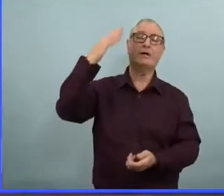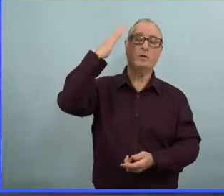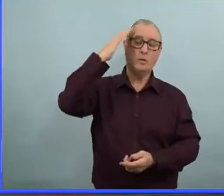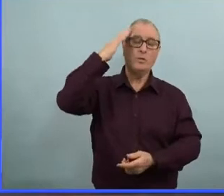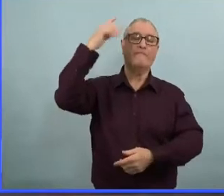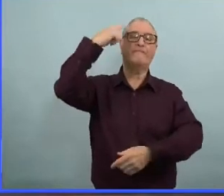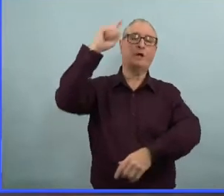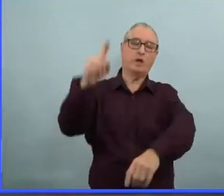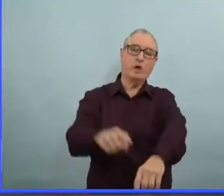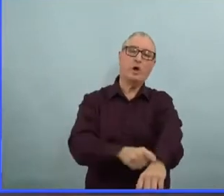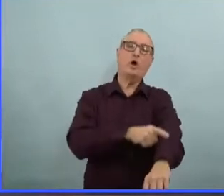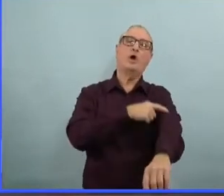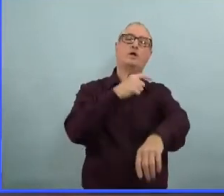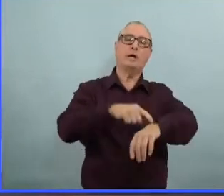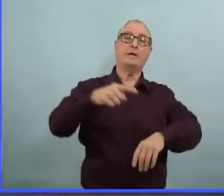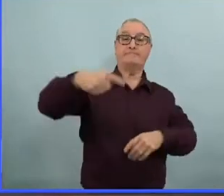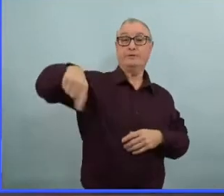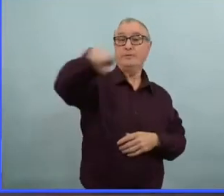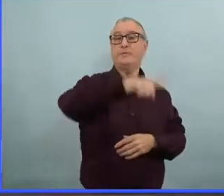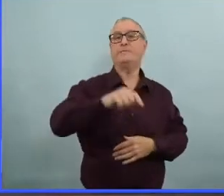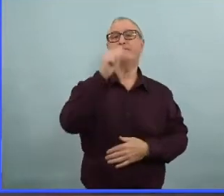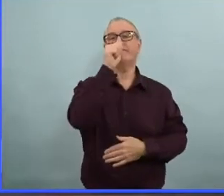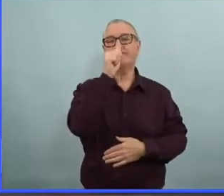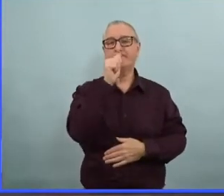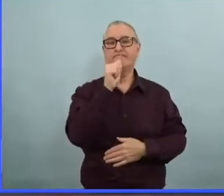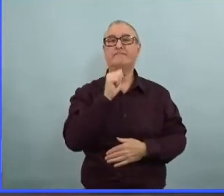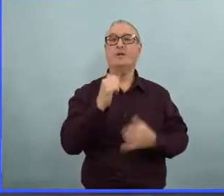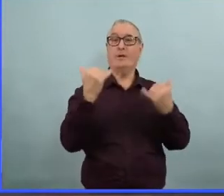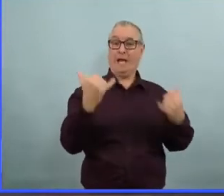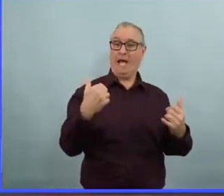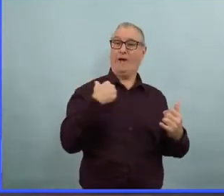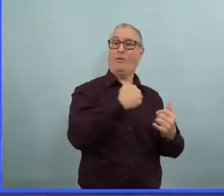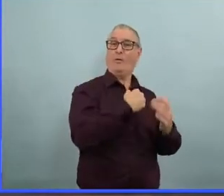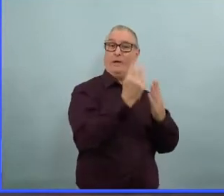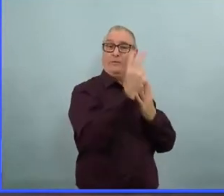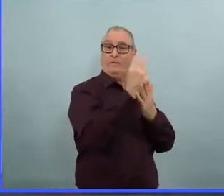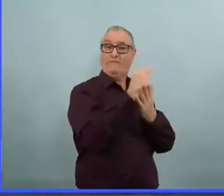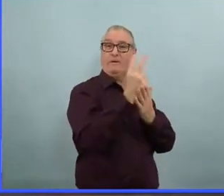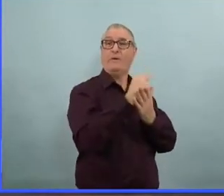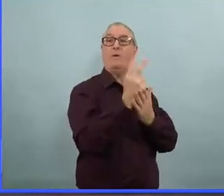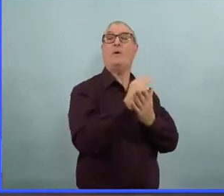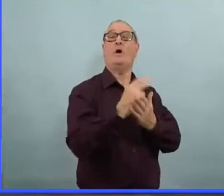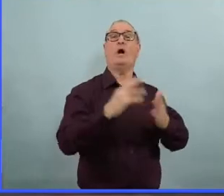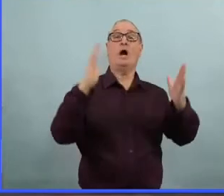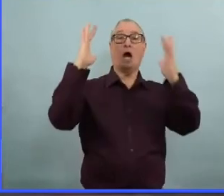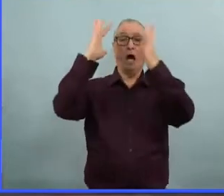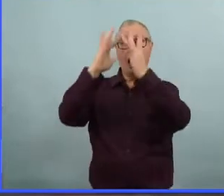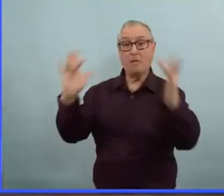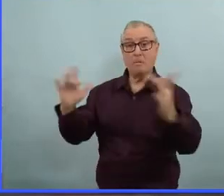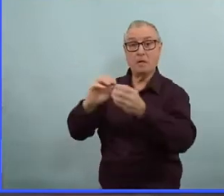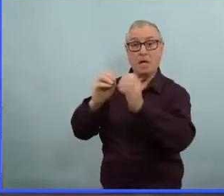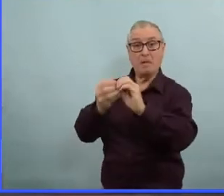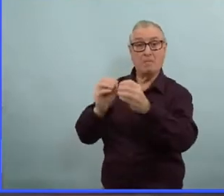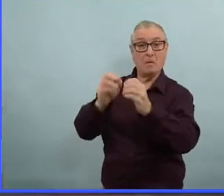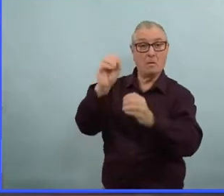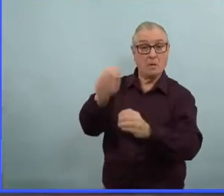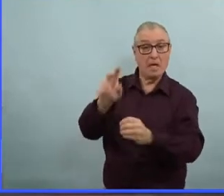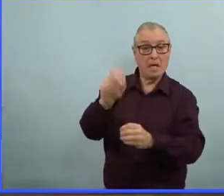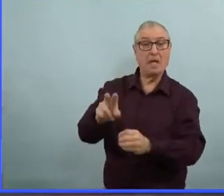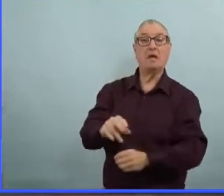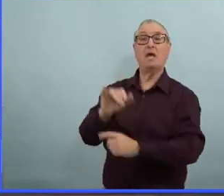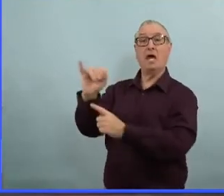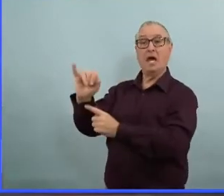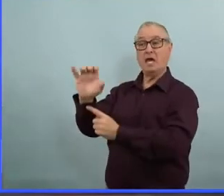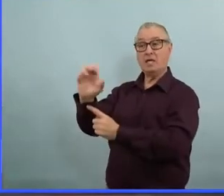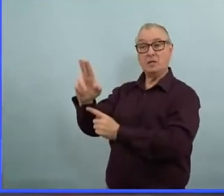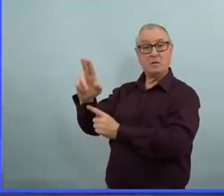Donc, quand on surveille tout ça, le taux d'infection, le taux d'absentéisme, le taux de positivité, eh bien, il